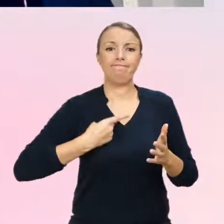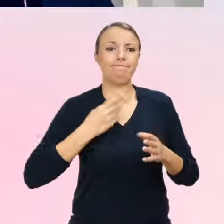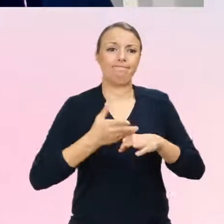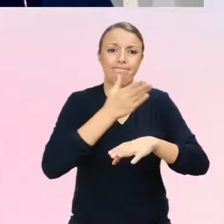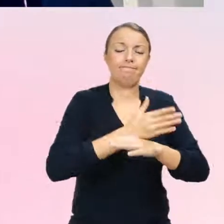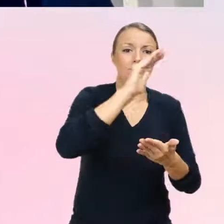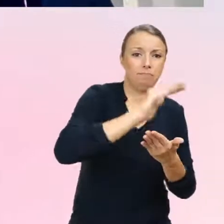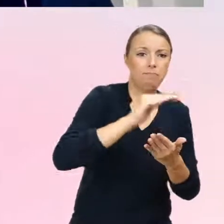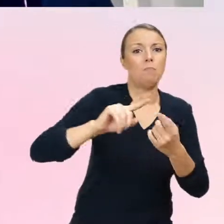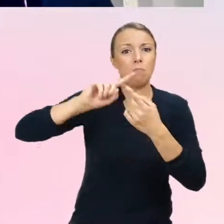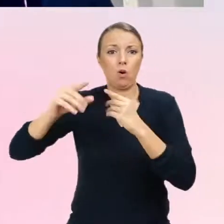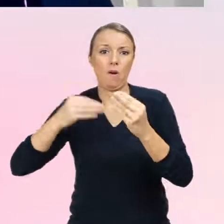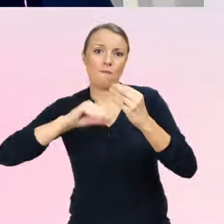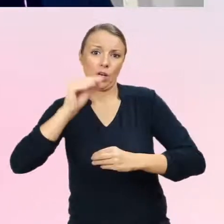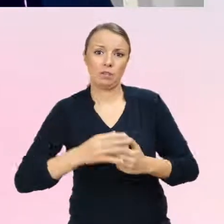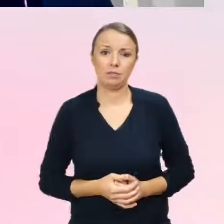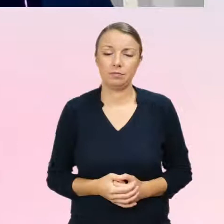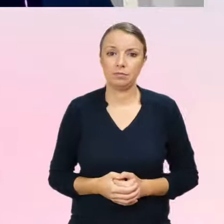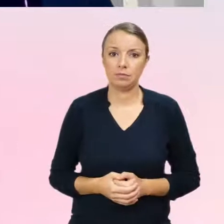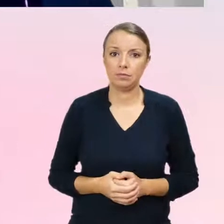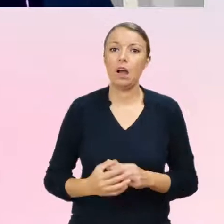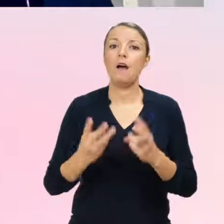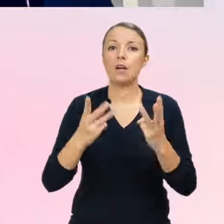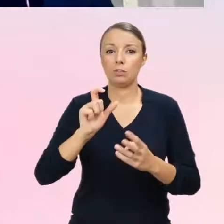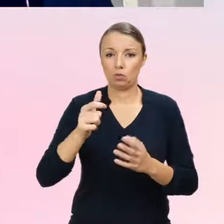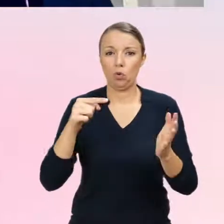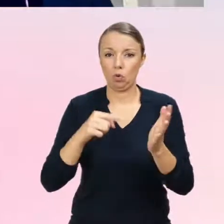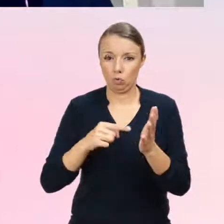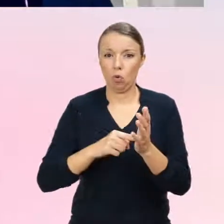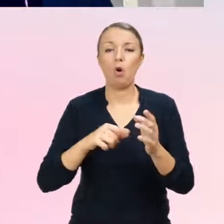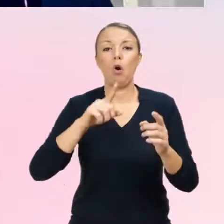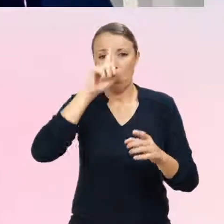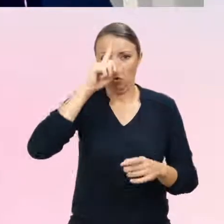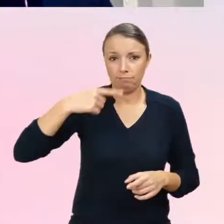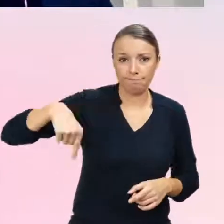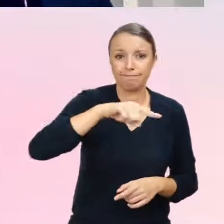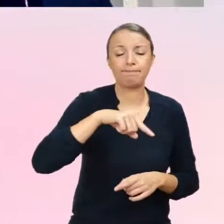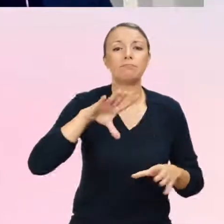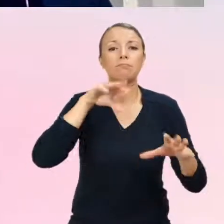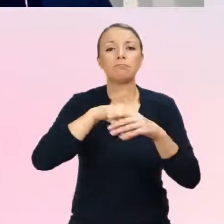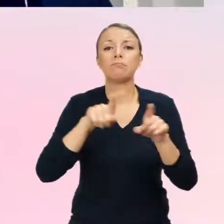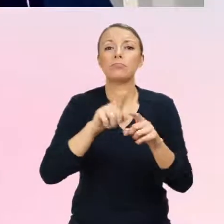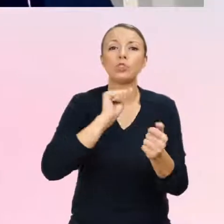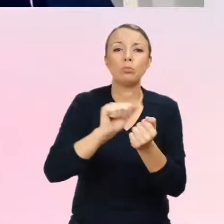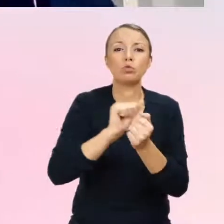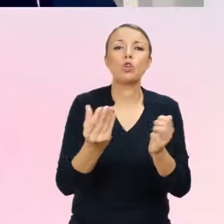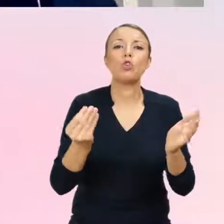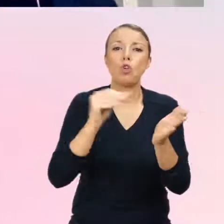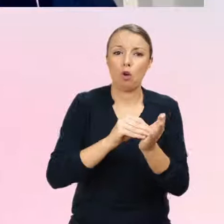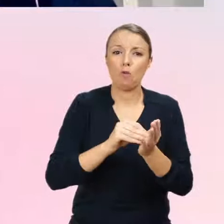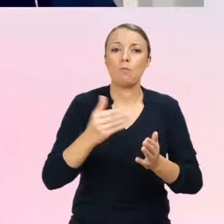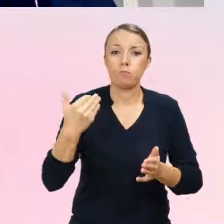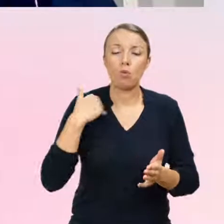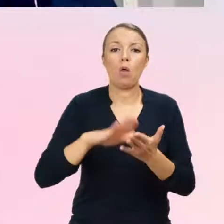występowały zaburzenia, współwystępujące zaburzenia psychiczne, czy ta, u której były objawy